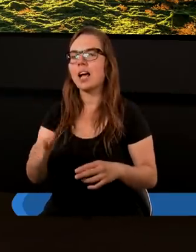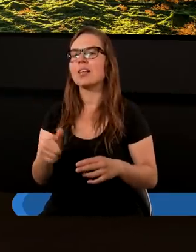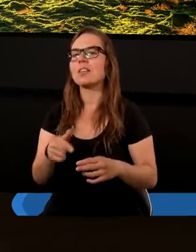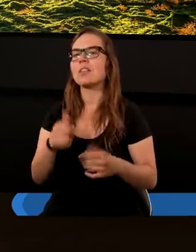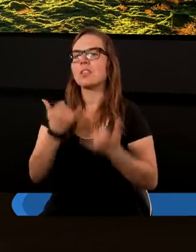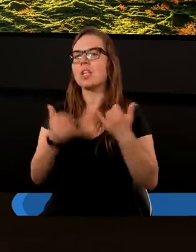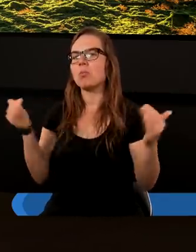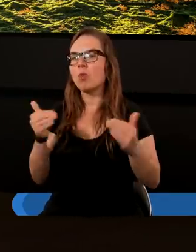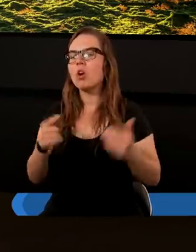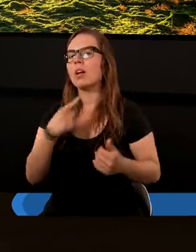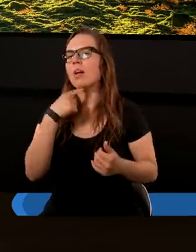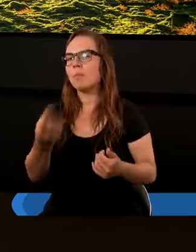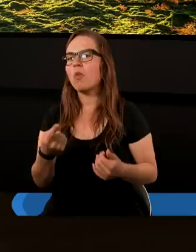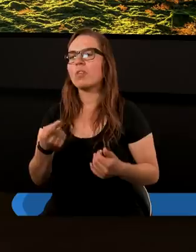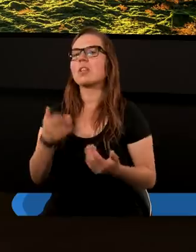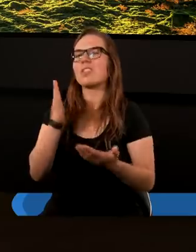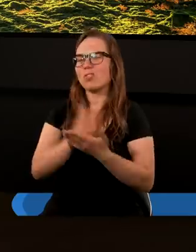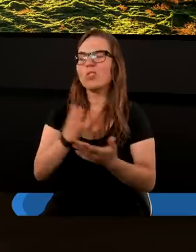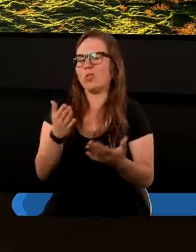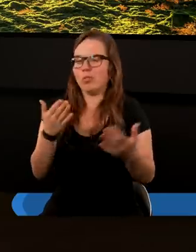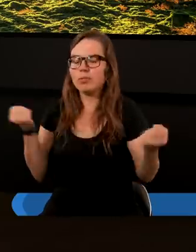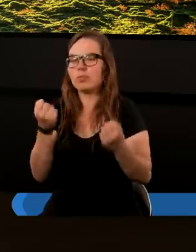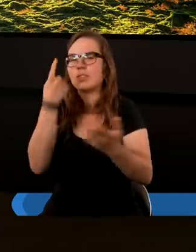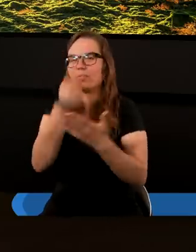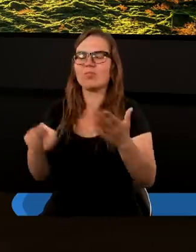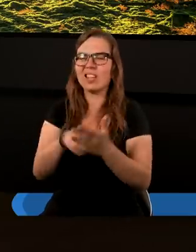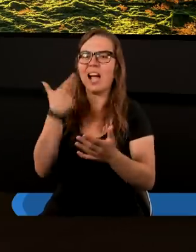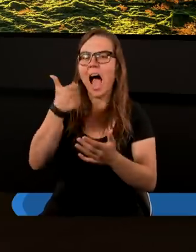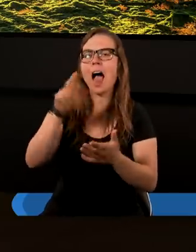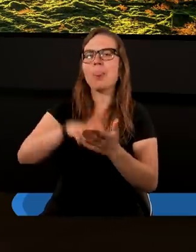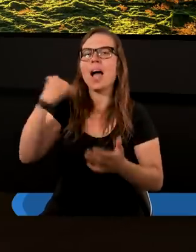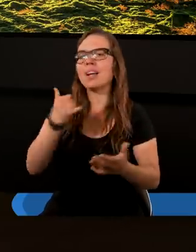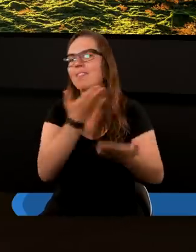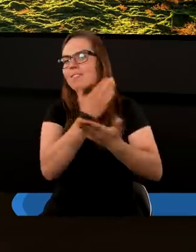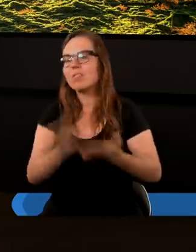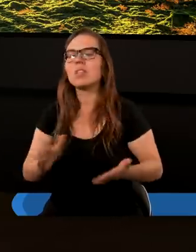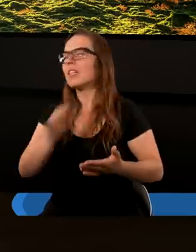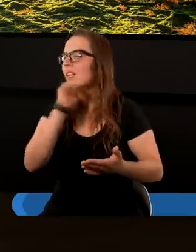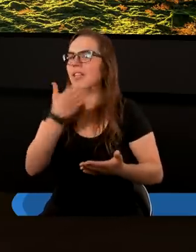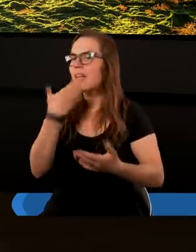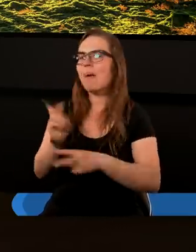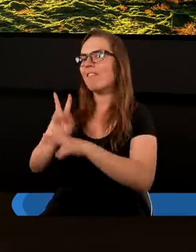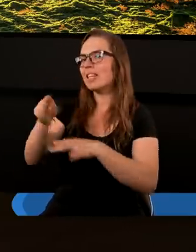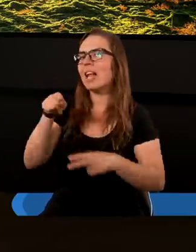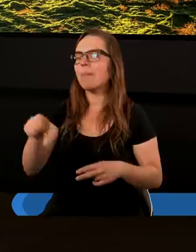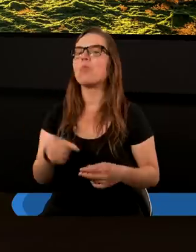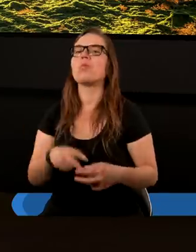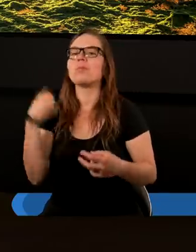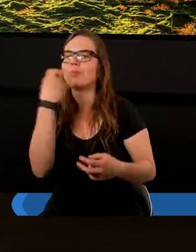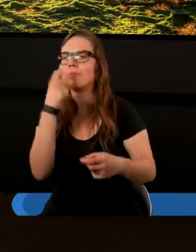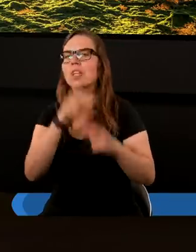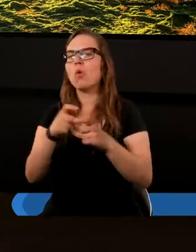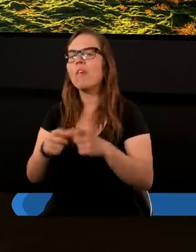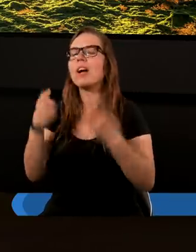jeżeli można powiedzieć, definitywnie został wyrzucony i już nie miał wstępu. Ciekawe